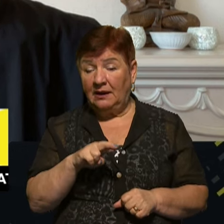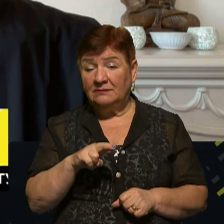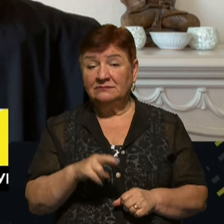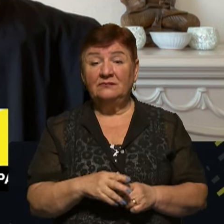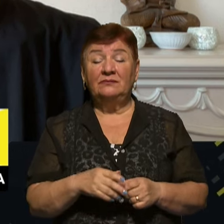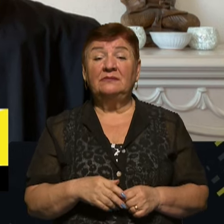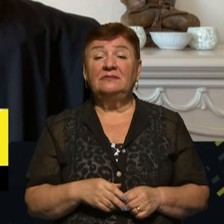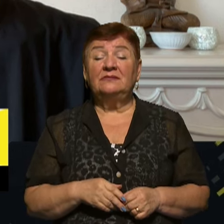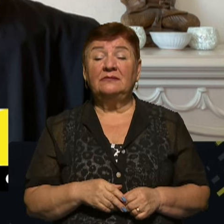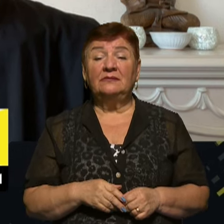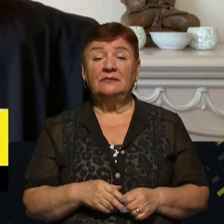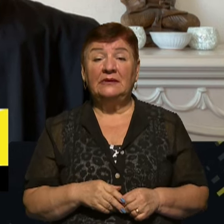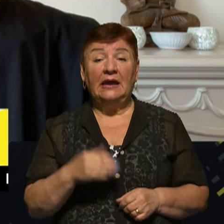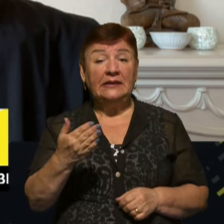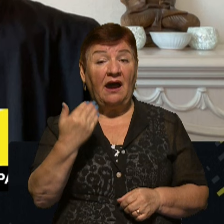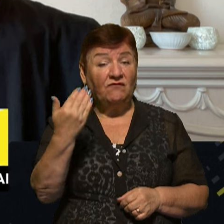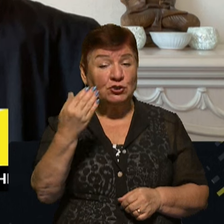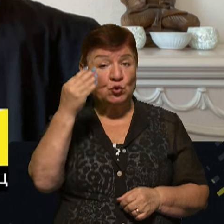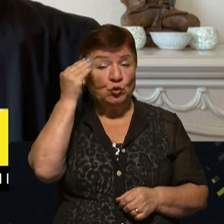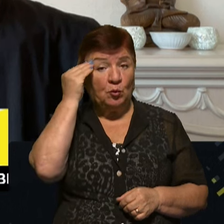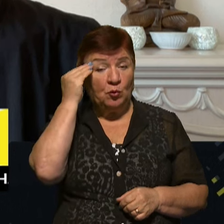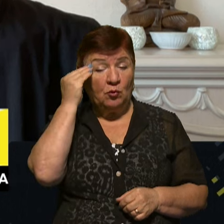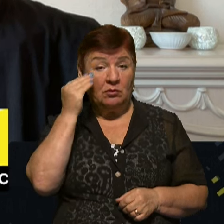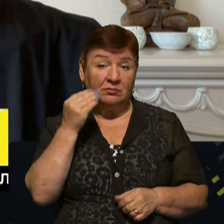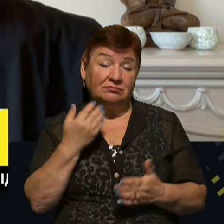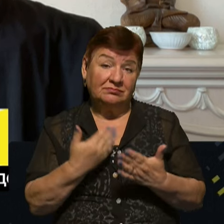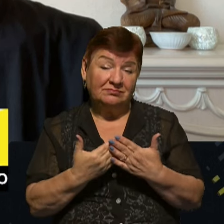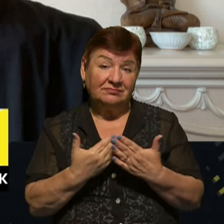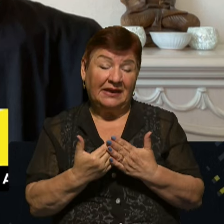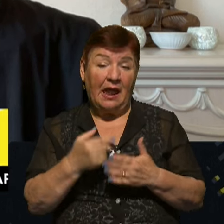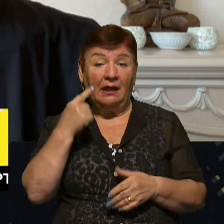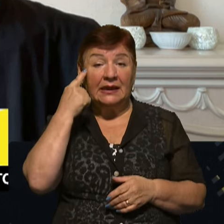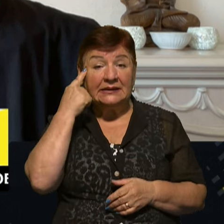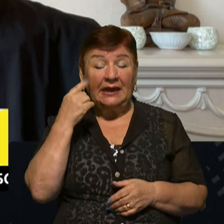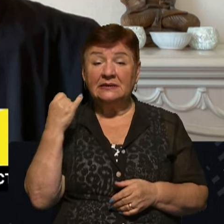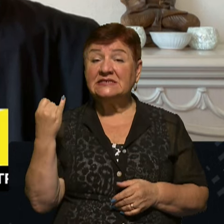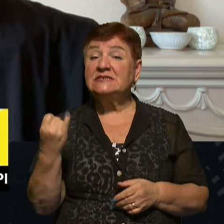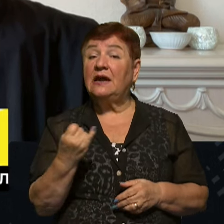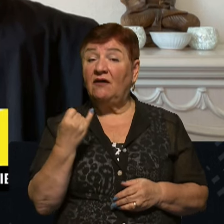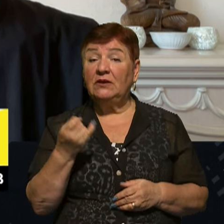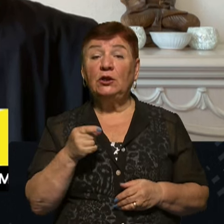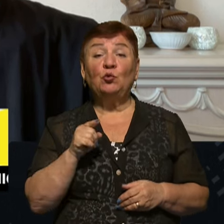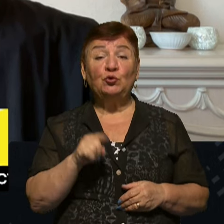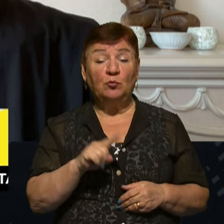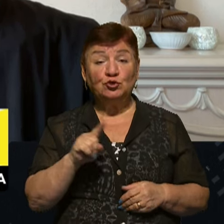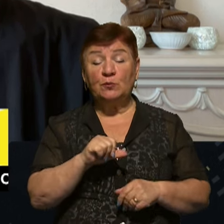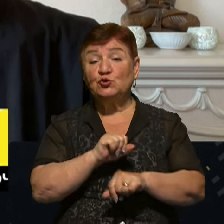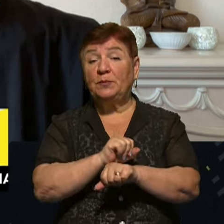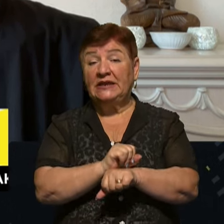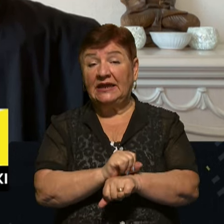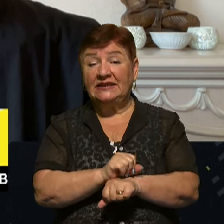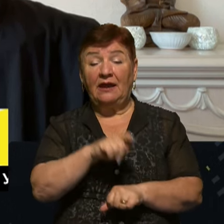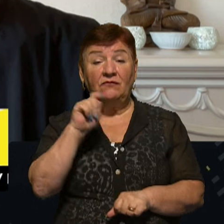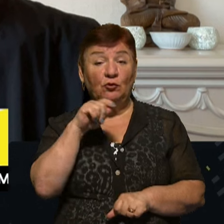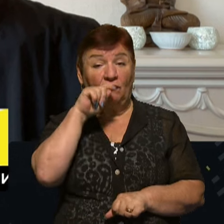Хельсінкі. На вашу думку, власне, дійсно, Китай зацікавлений у тому, щоб зупинити війну в Україні,